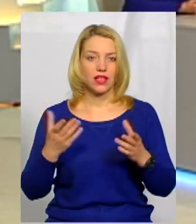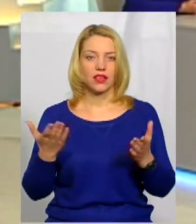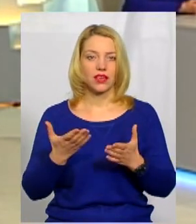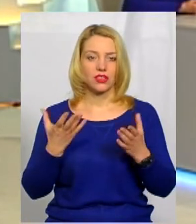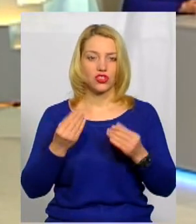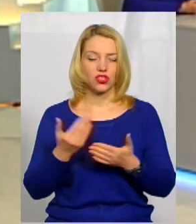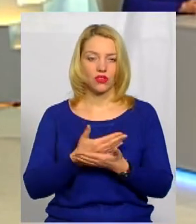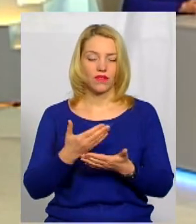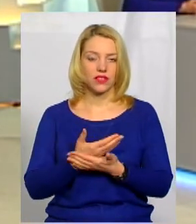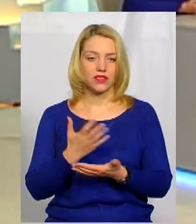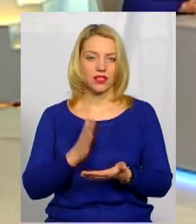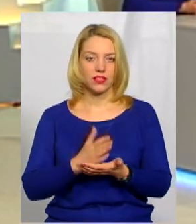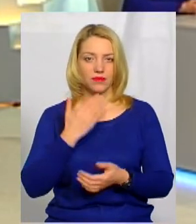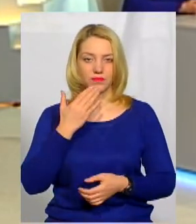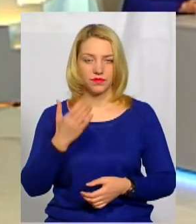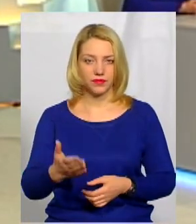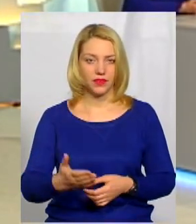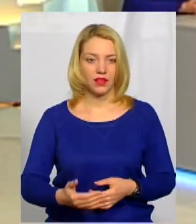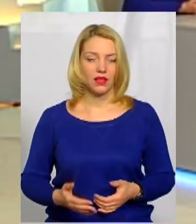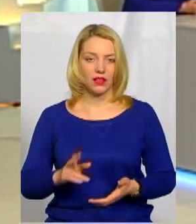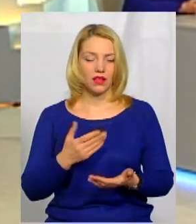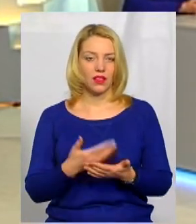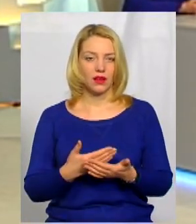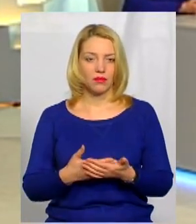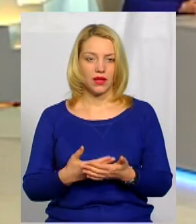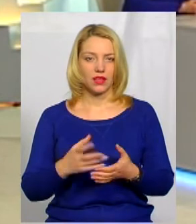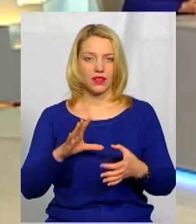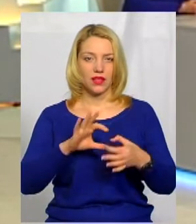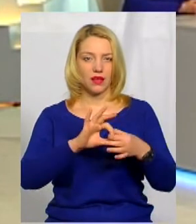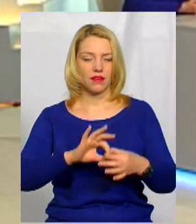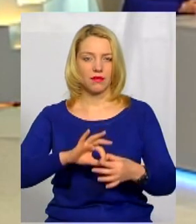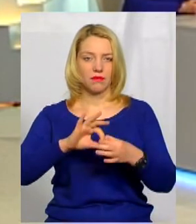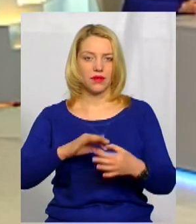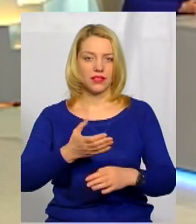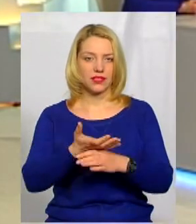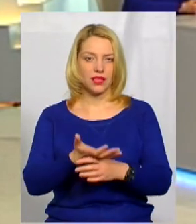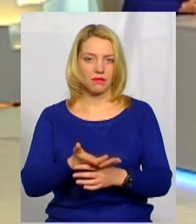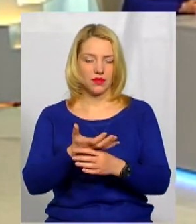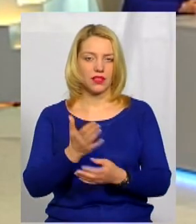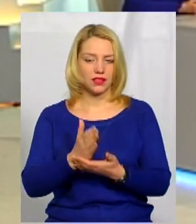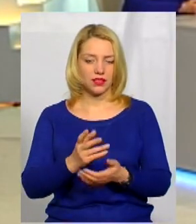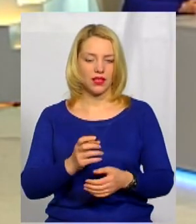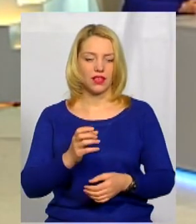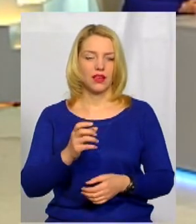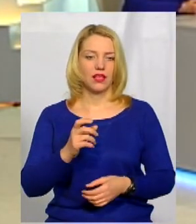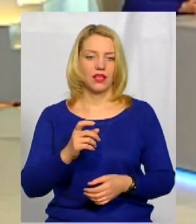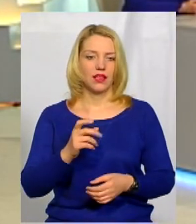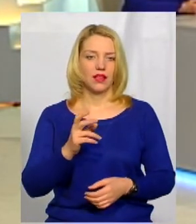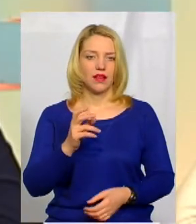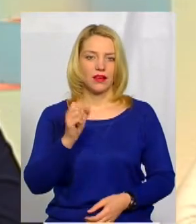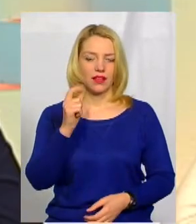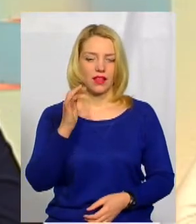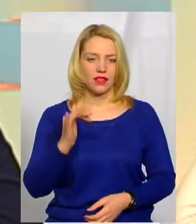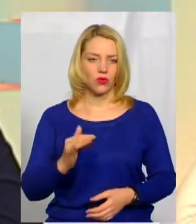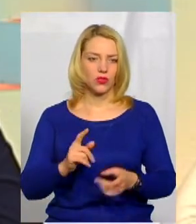новації є? Наприклад, на прицепи є категорії, змінилися подачі